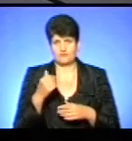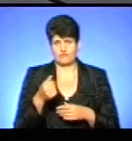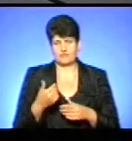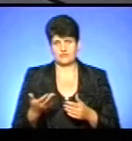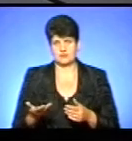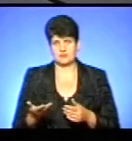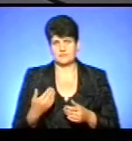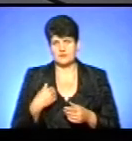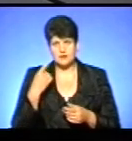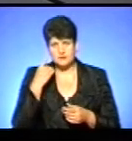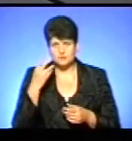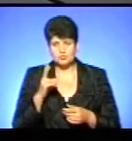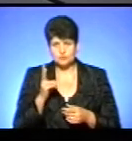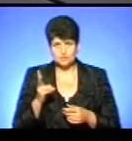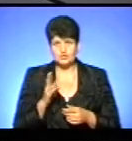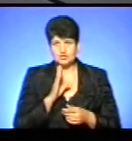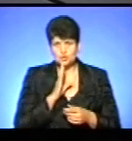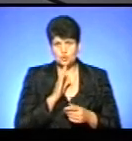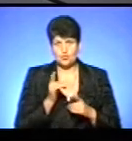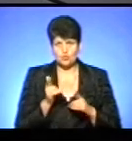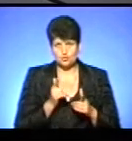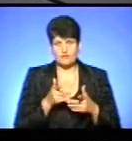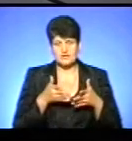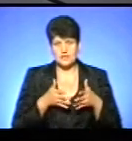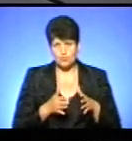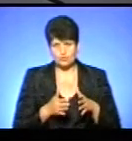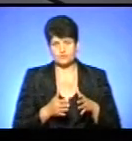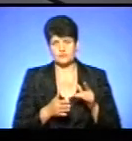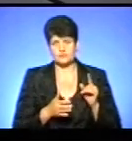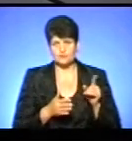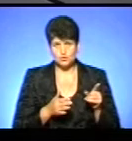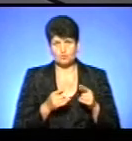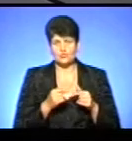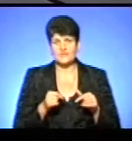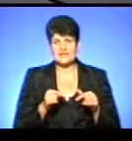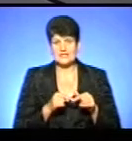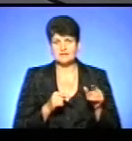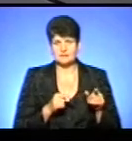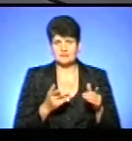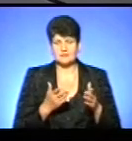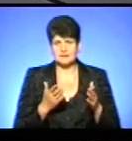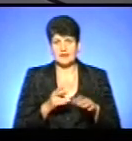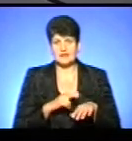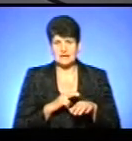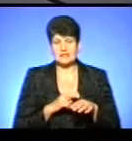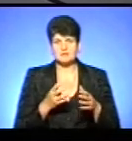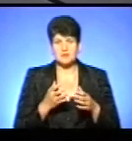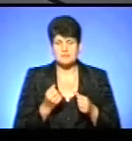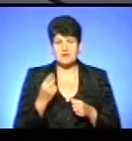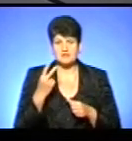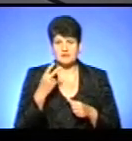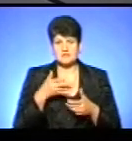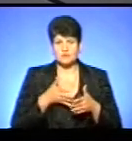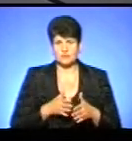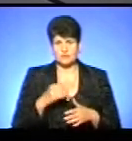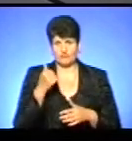думаю, що хто-небудь з жінок готовий народжувати якраз в цьому відділенні, де лікар приймає всьогодні 20 пологів в